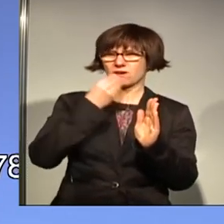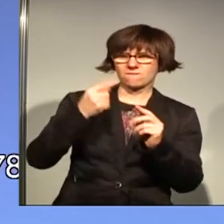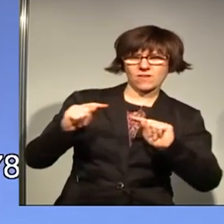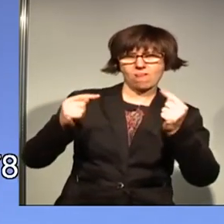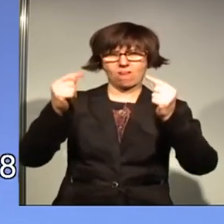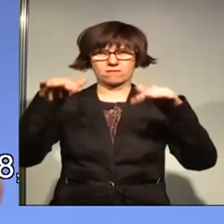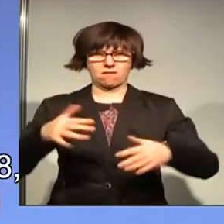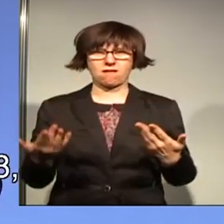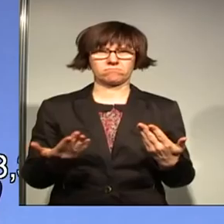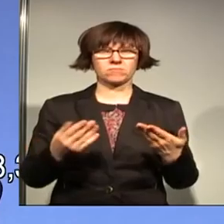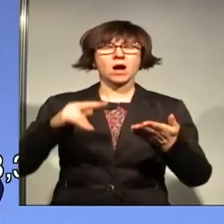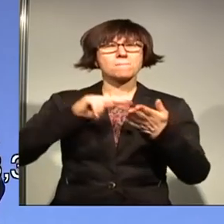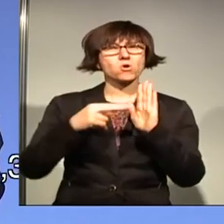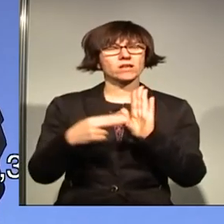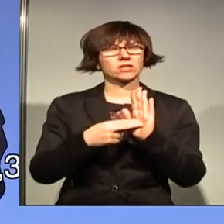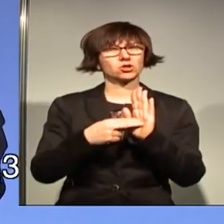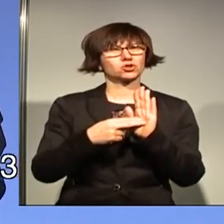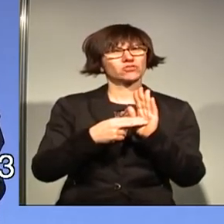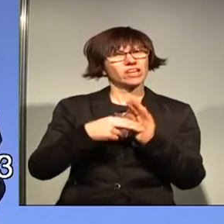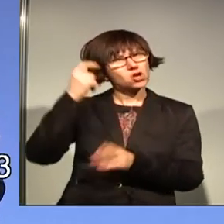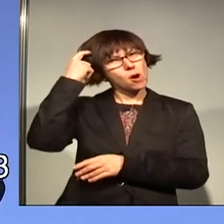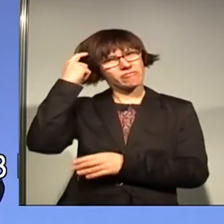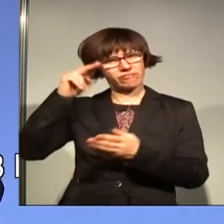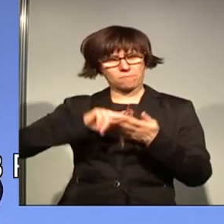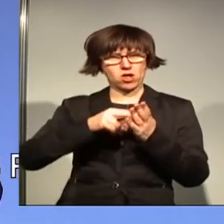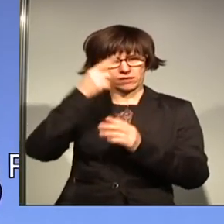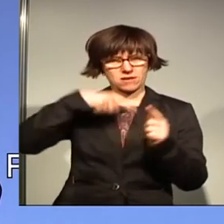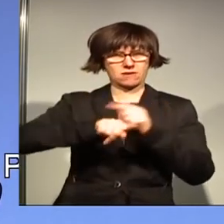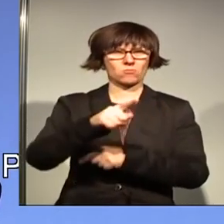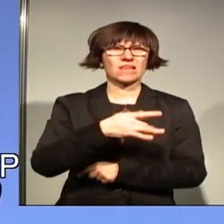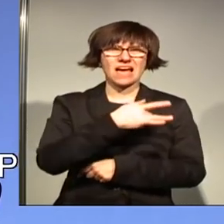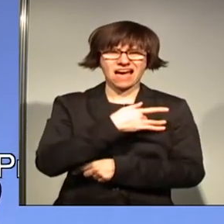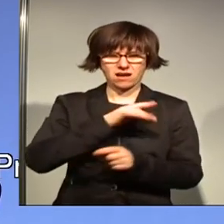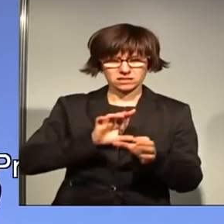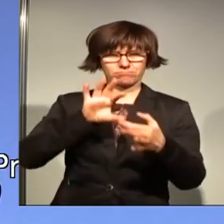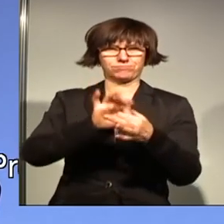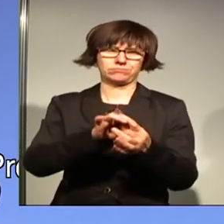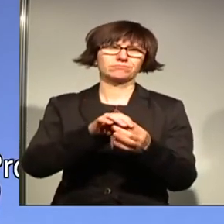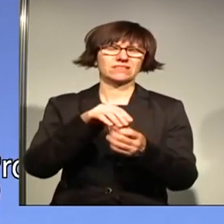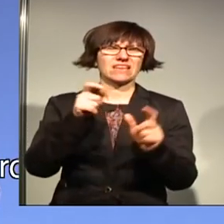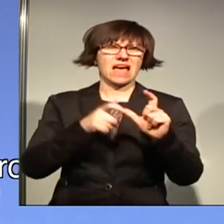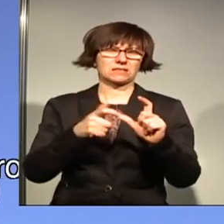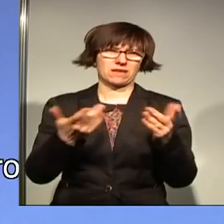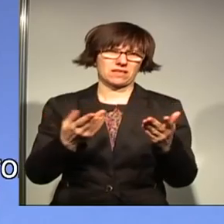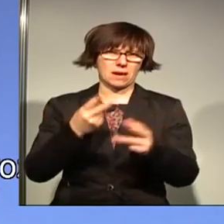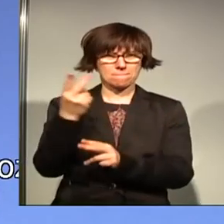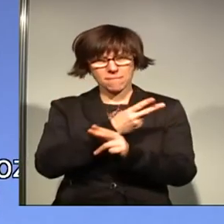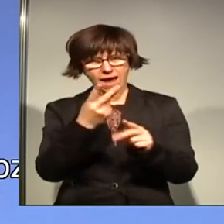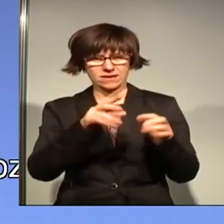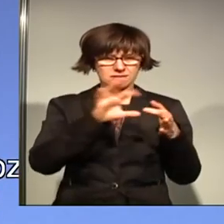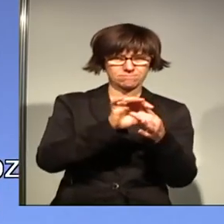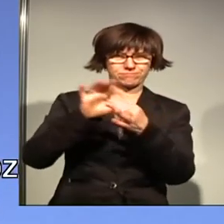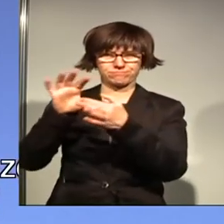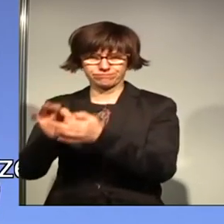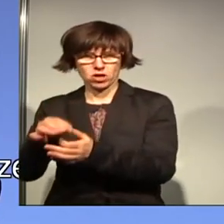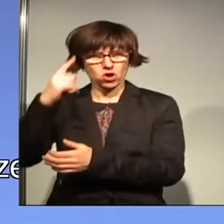Ich bin ein Mensch, der über den Kopf in die Politik und über das Herz in die SPD gefunden hat. In beides, liebe Genossinnen und